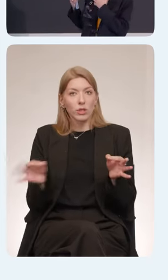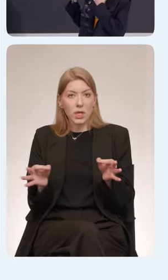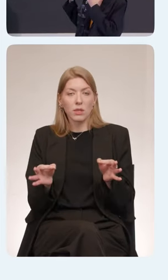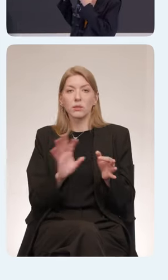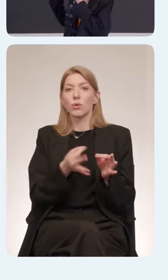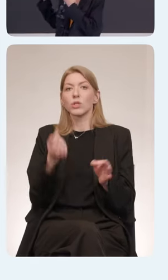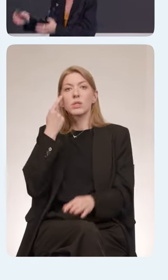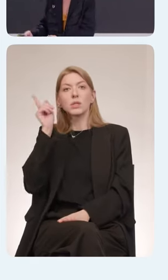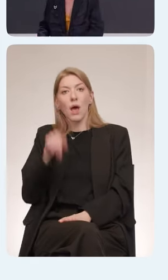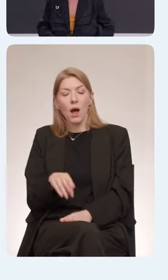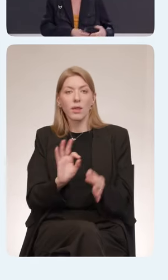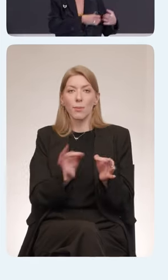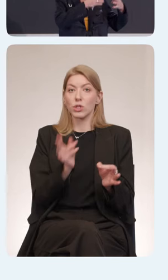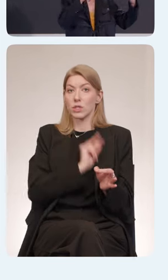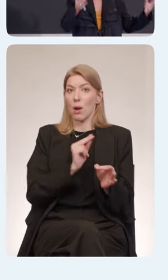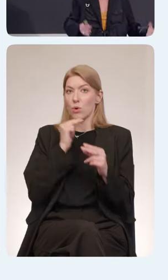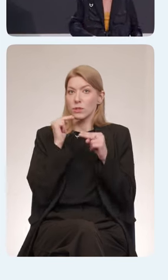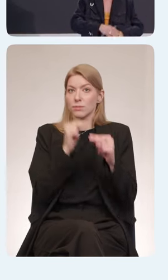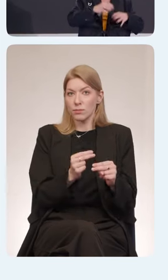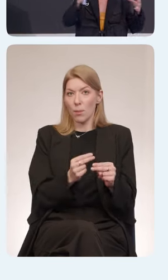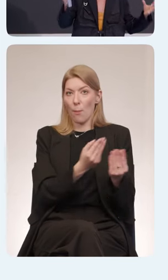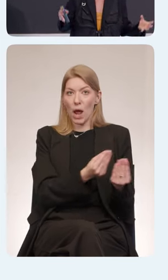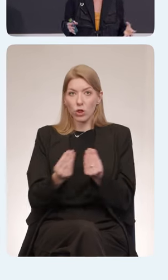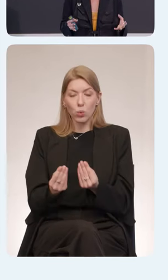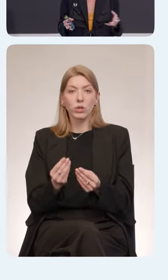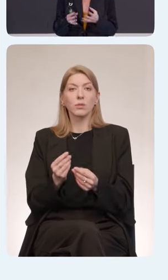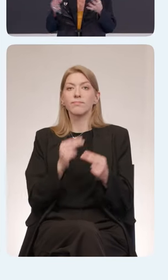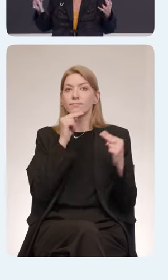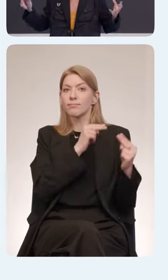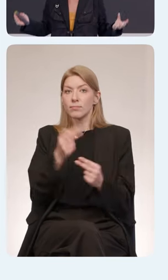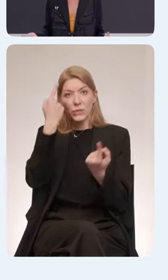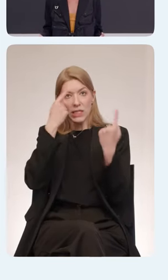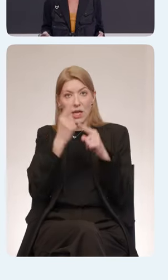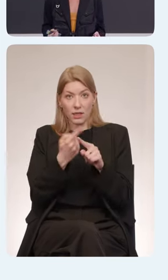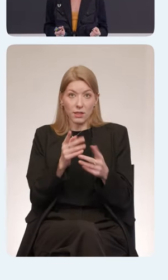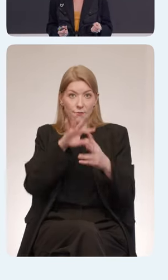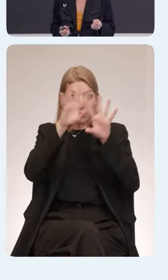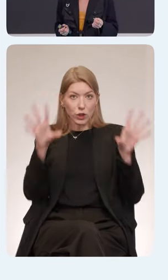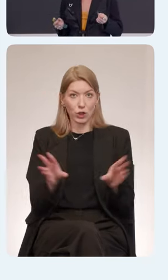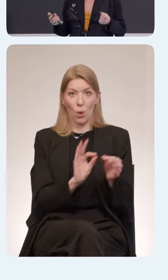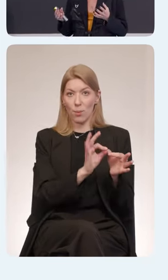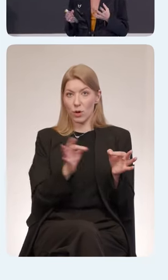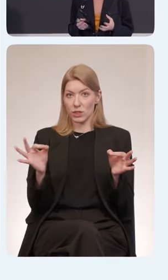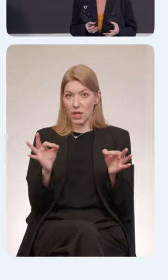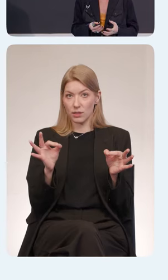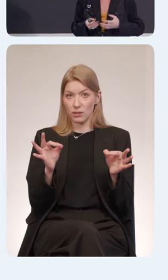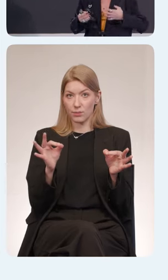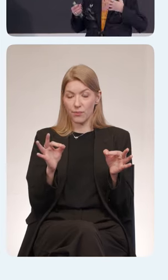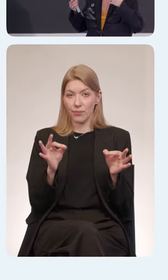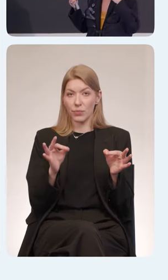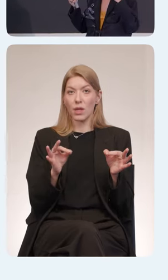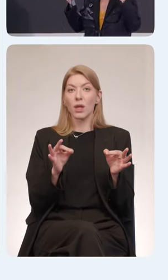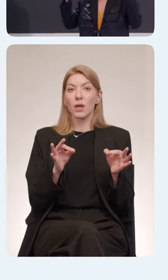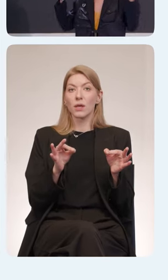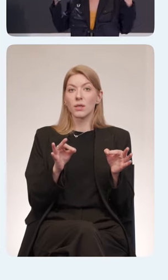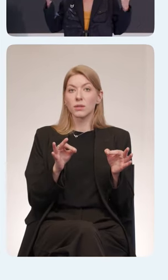процесс работы над продуктом, процесс работы над дизайном, все вокруг нас это по сути процесс. И ни одно правило не станет,